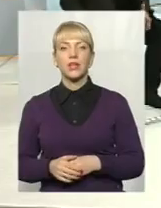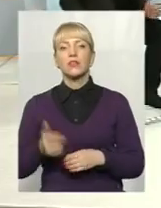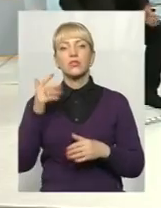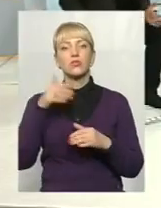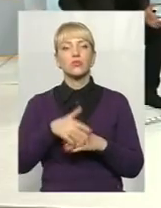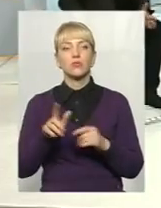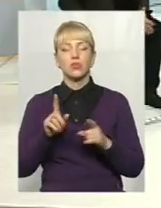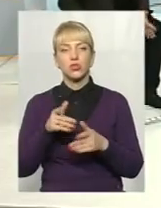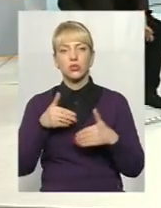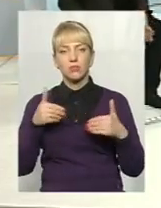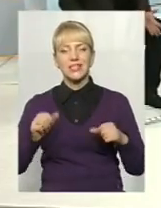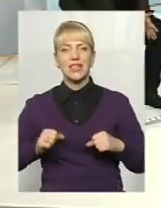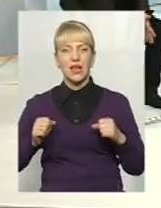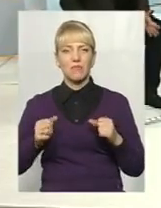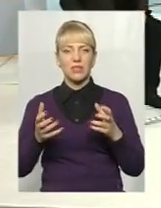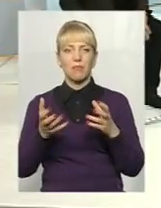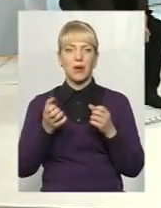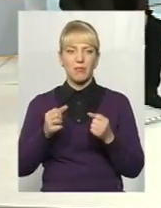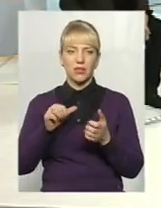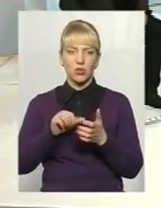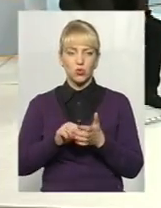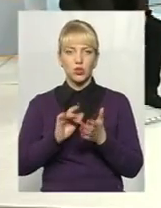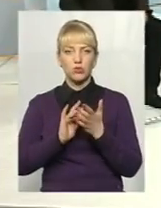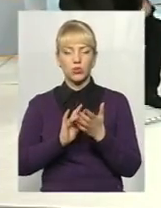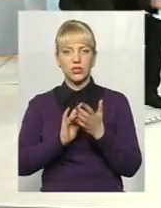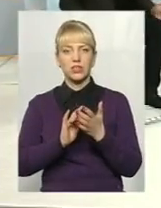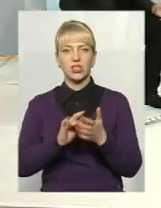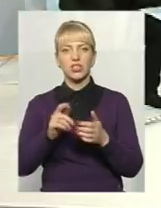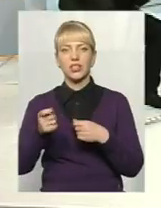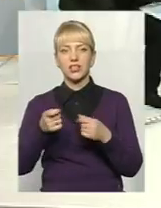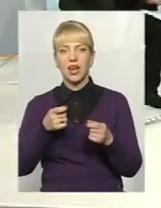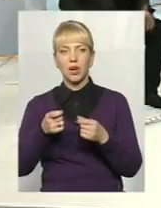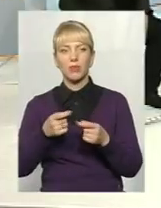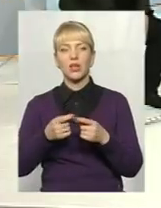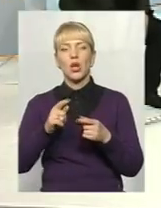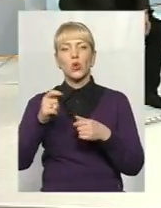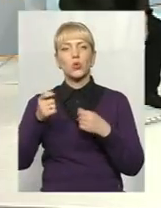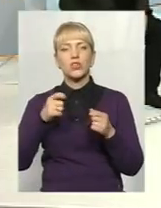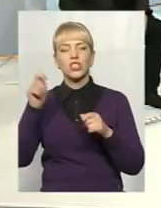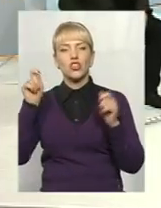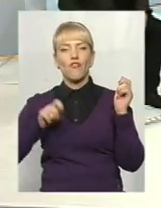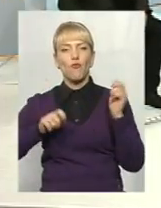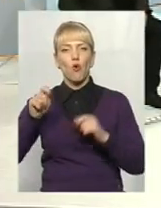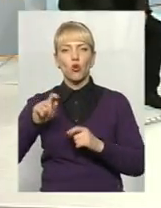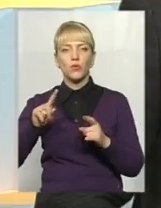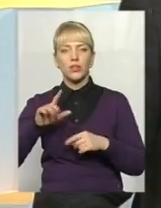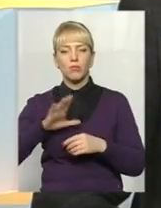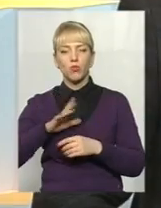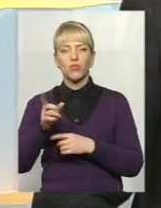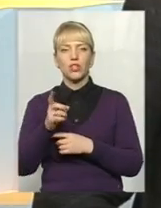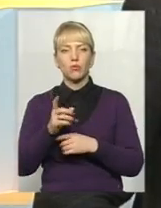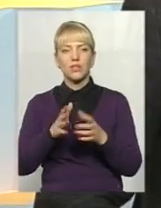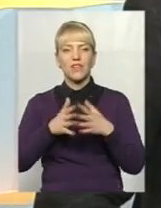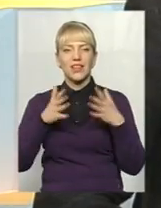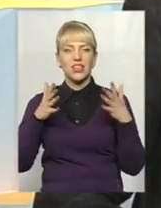ми стараємося приймати участь в туристичних ярмарках, які в нас відбуваються, туристичний форум, який був в минулому році, в Тернополі величезний, з